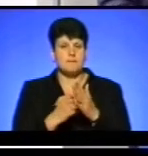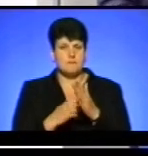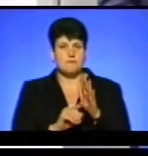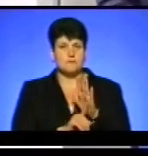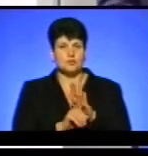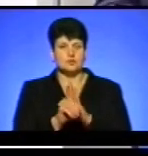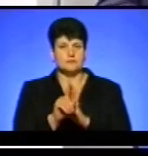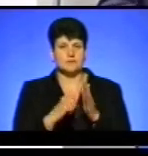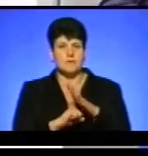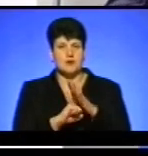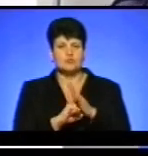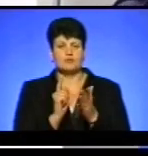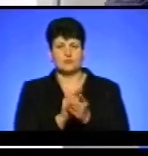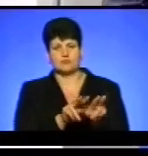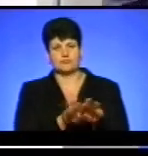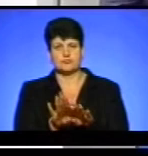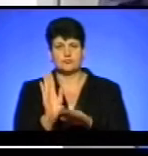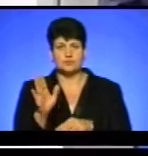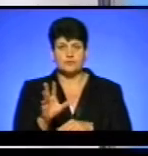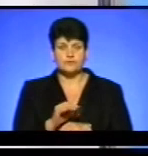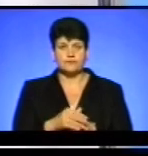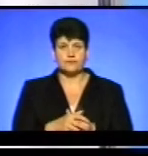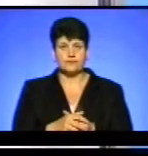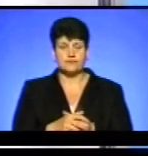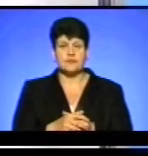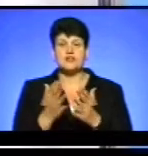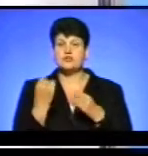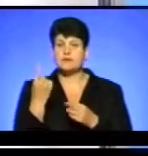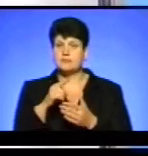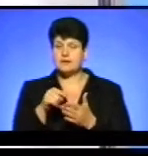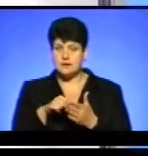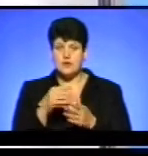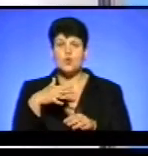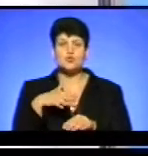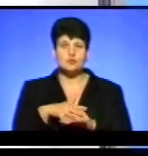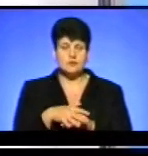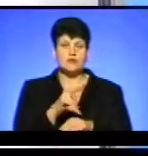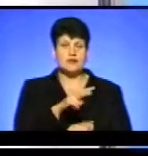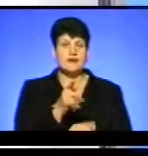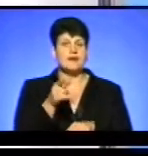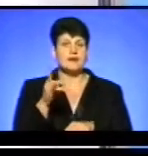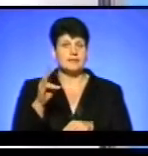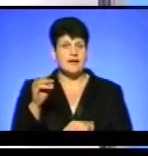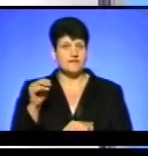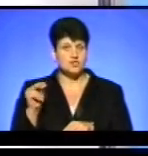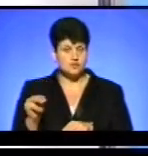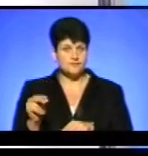базові норми повинні бути однаковими. Ще таке питання. Розумію, що і Лілія Гриневич, і